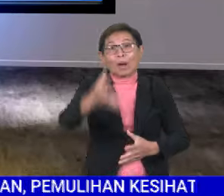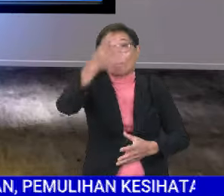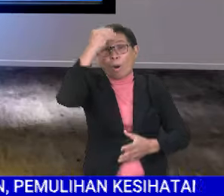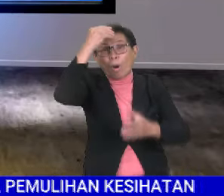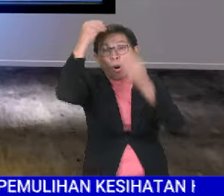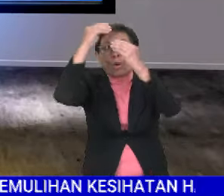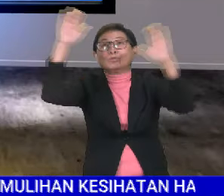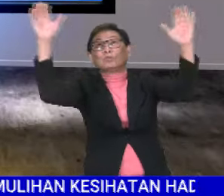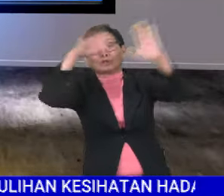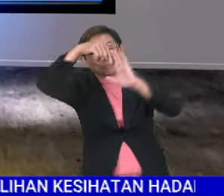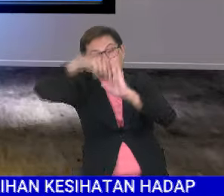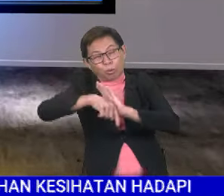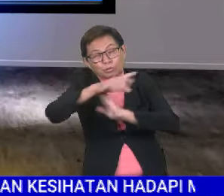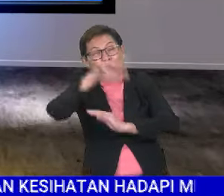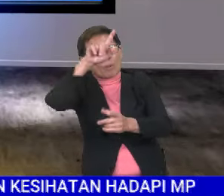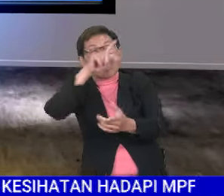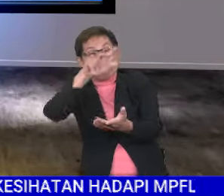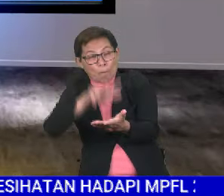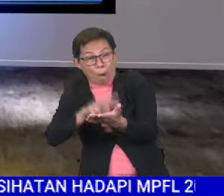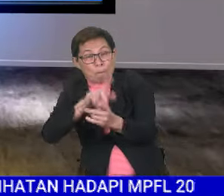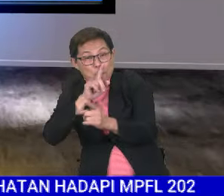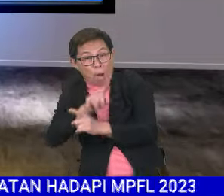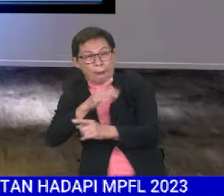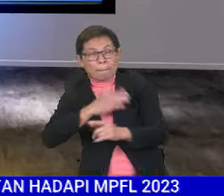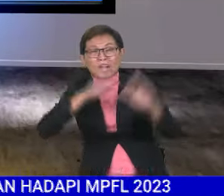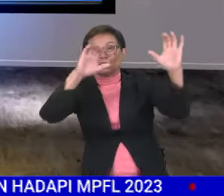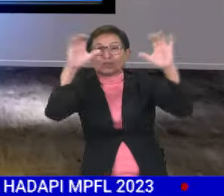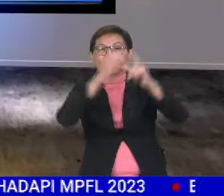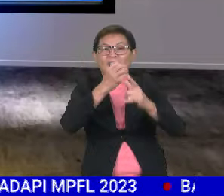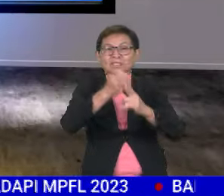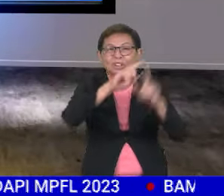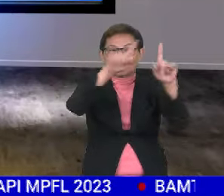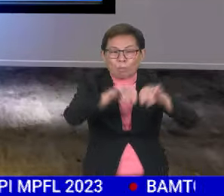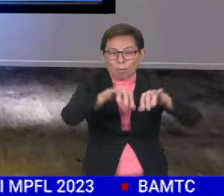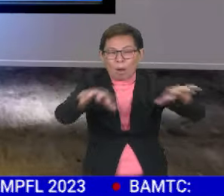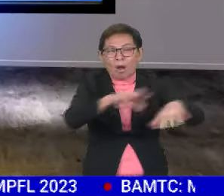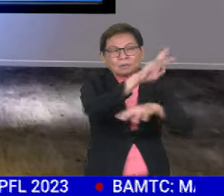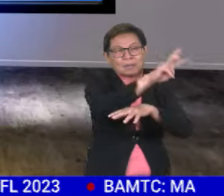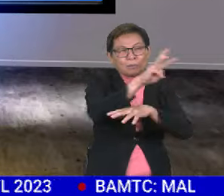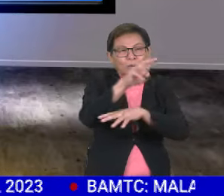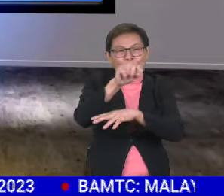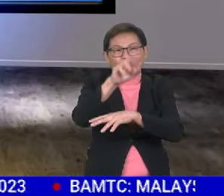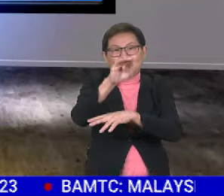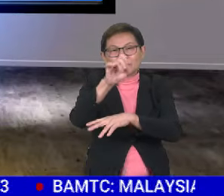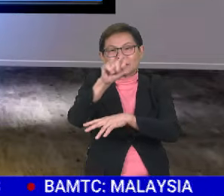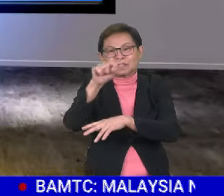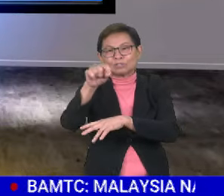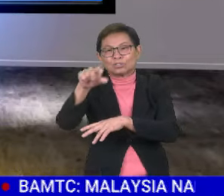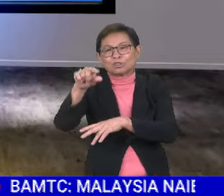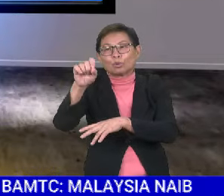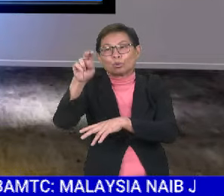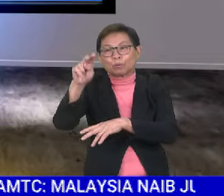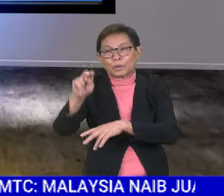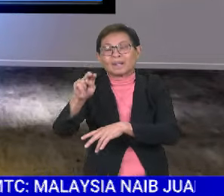cuaca yang lebih terperinci dan sahih melalui aplikasi MyCuaca ataupun terus ke laman sesawang kami di www.mbt.gov